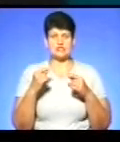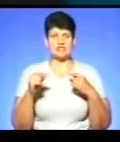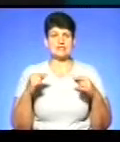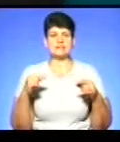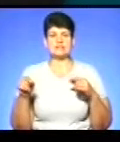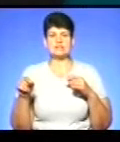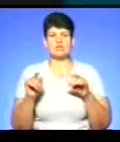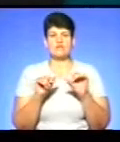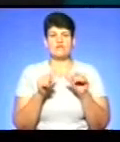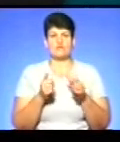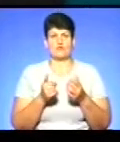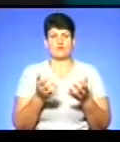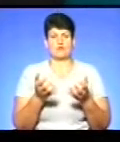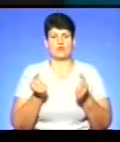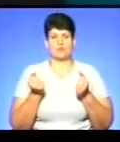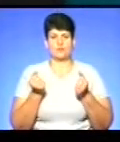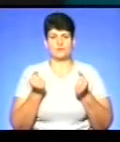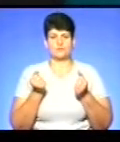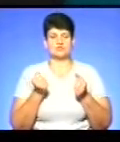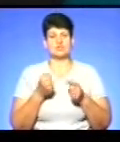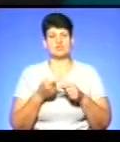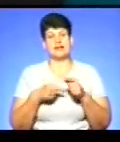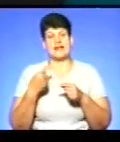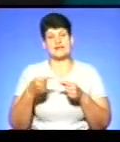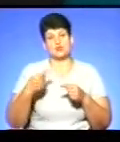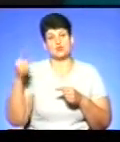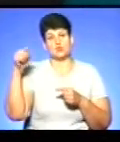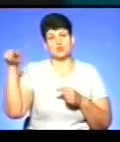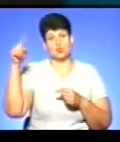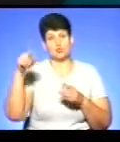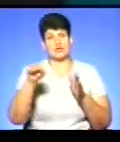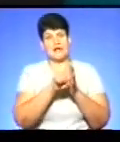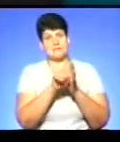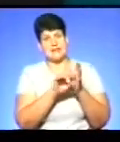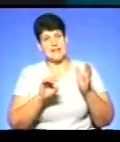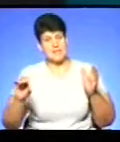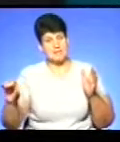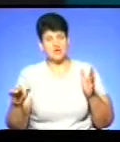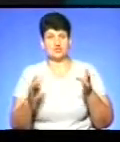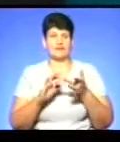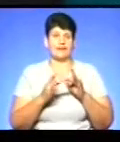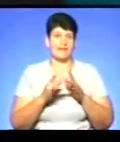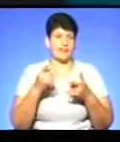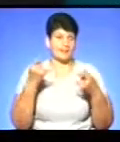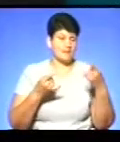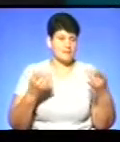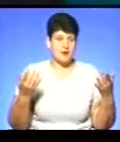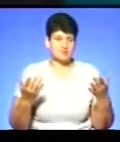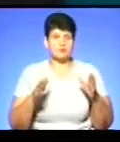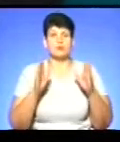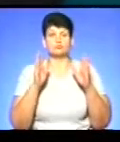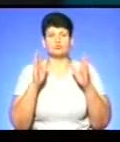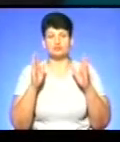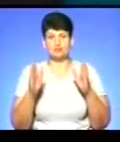форм прийому сигналу через супутнику, антенну, через кабельне телебачення, інтернет-телебачення, будуть